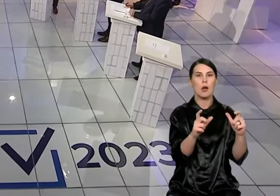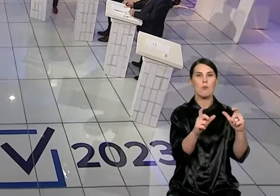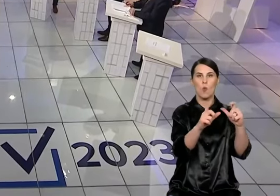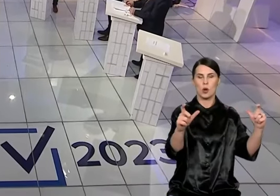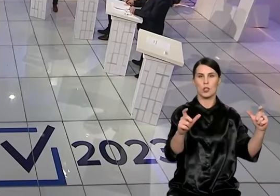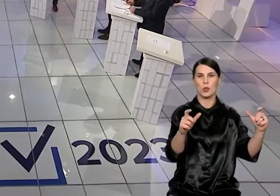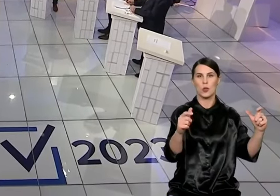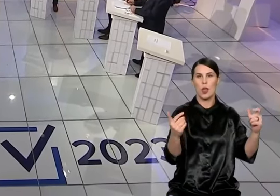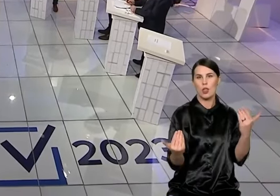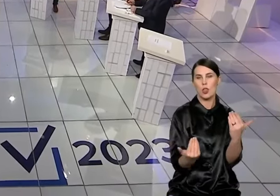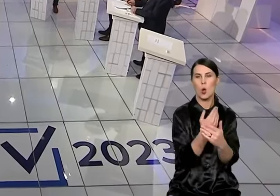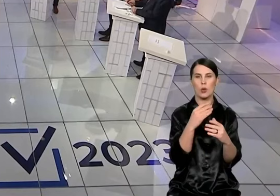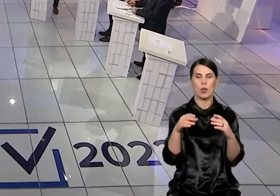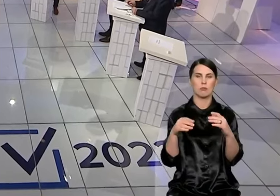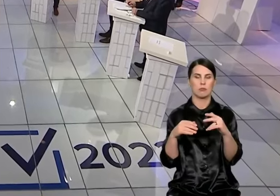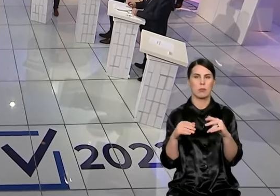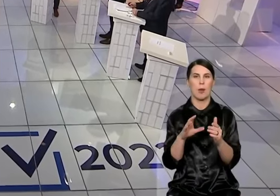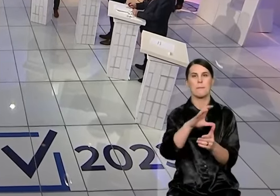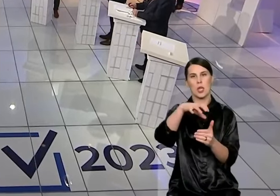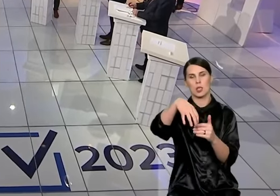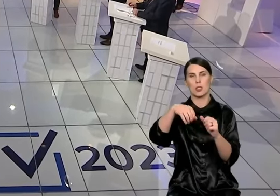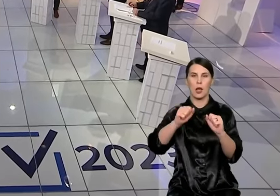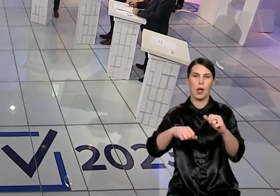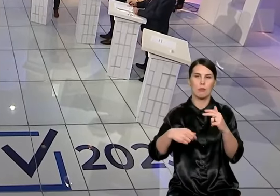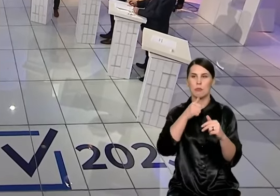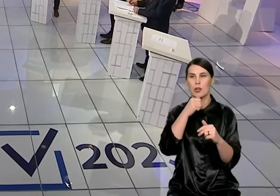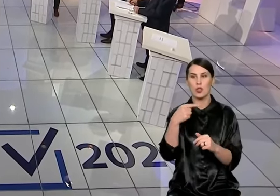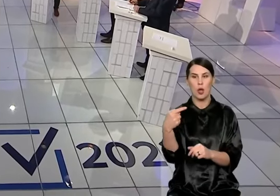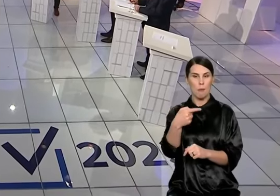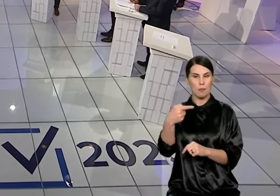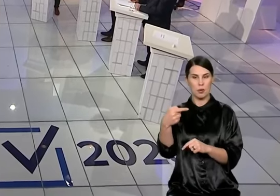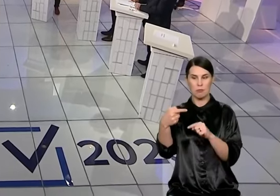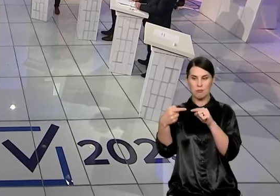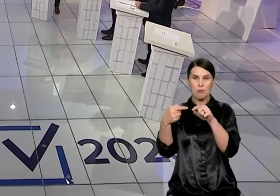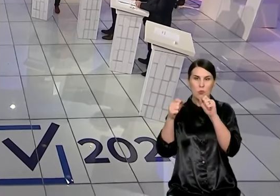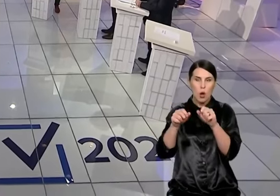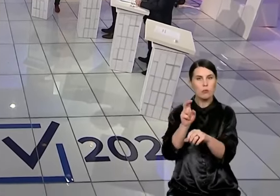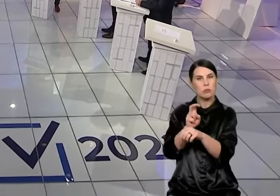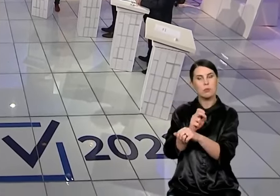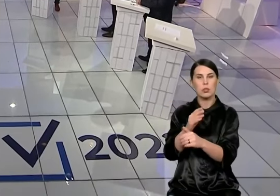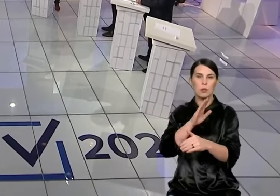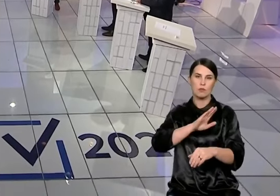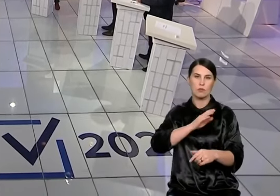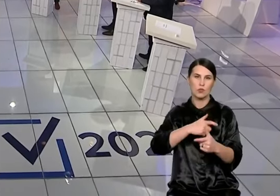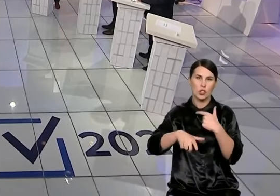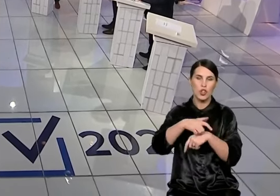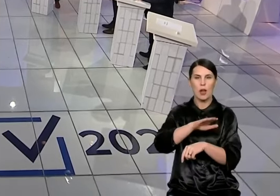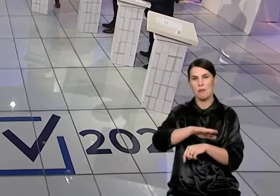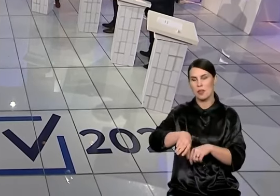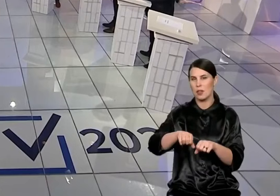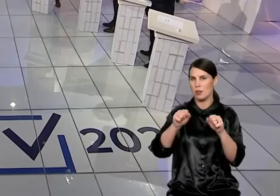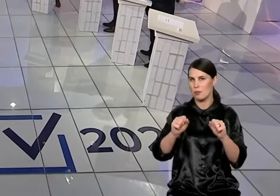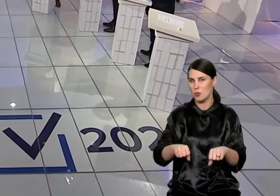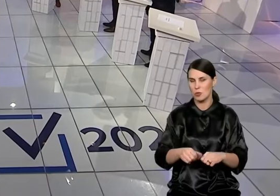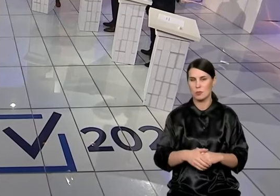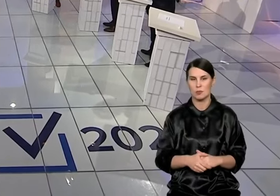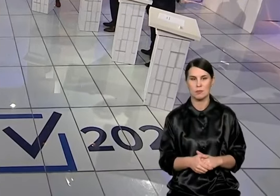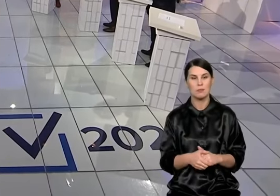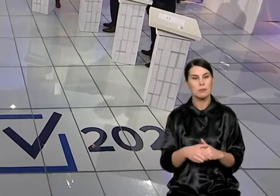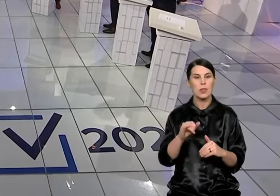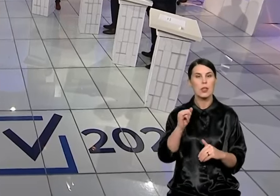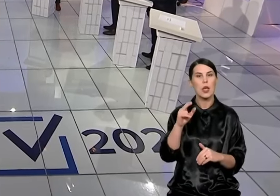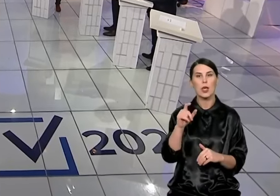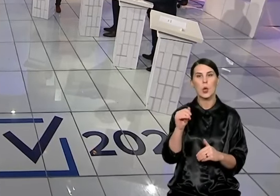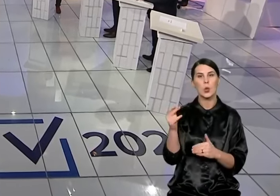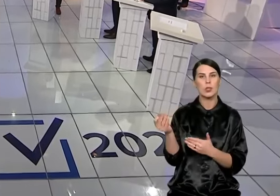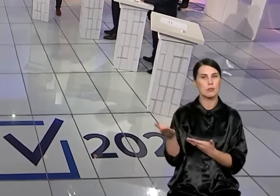dalimi šiandien yra neužpildytos Vilniuje. Pirma aukštą galime skirti darželėms. Ačiū, panasė Keljūnas, prašau. Na, ši paslauga yra